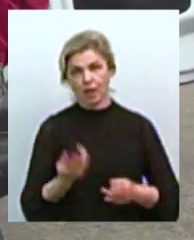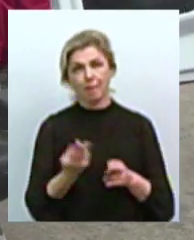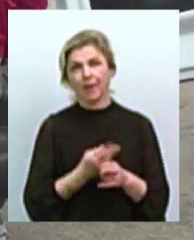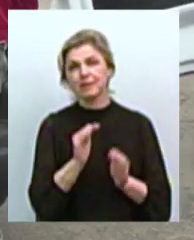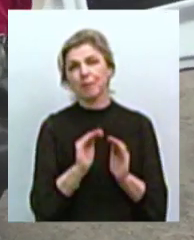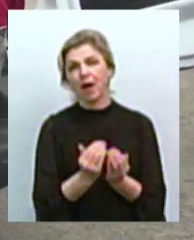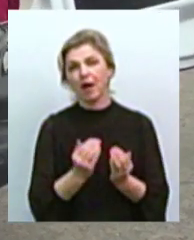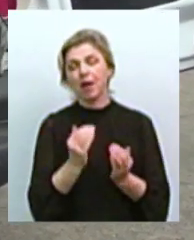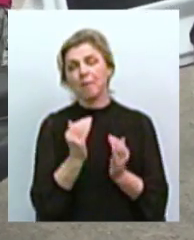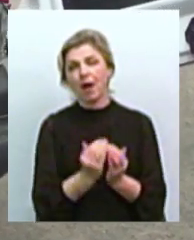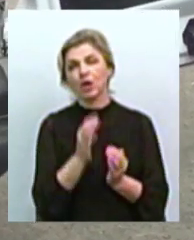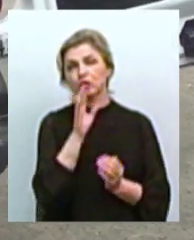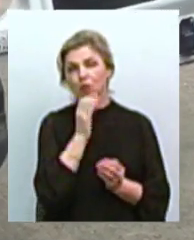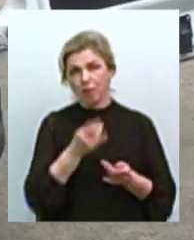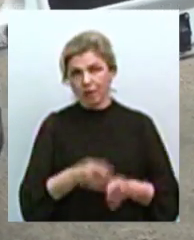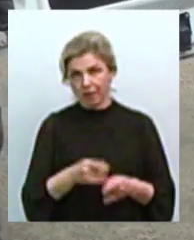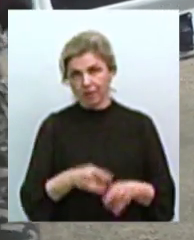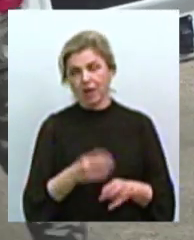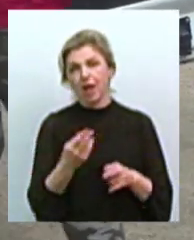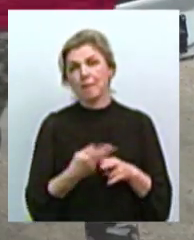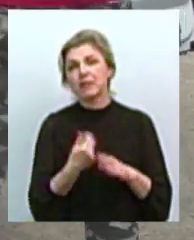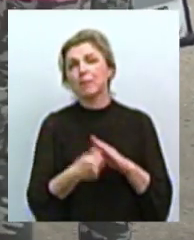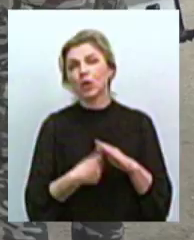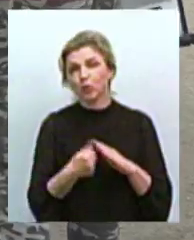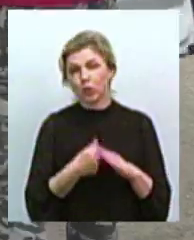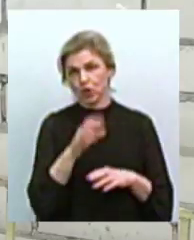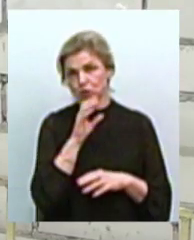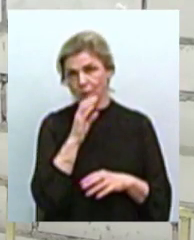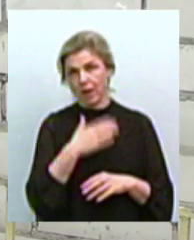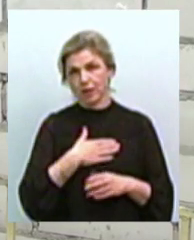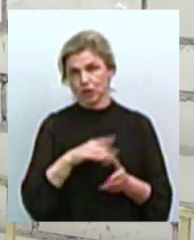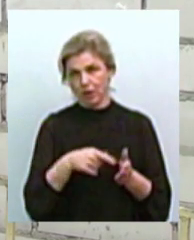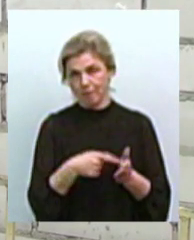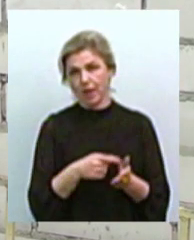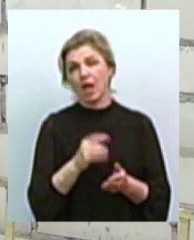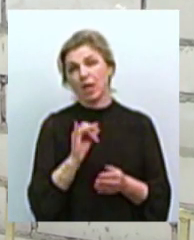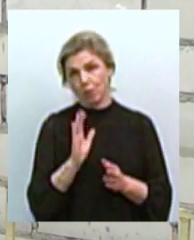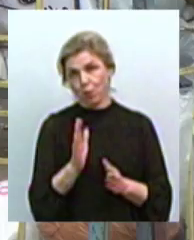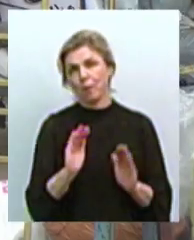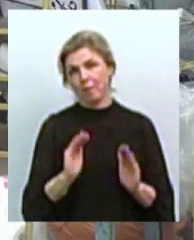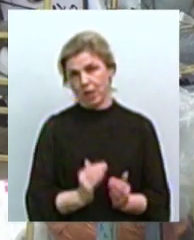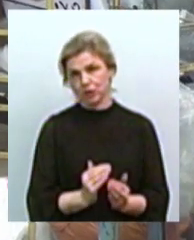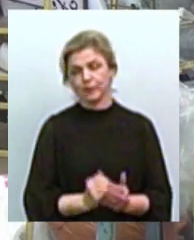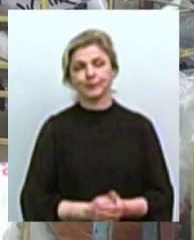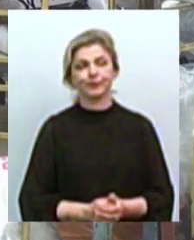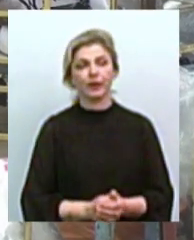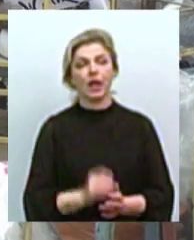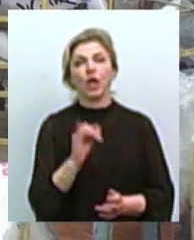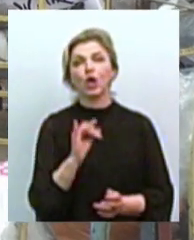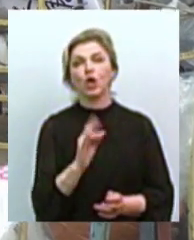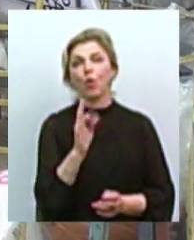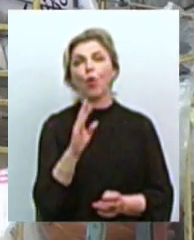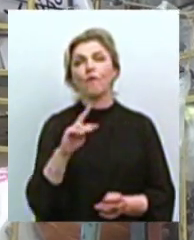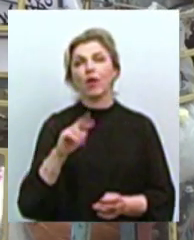безпритульних, непотрібних тварин в нашому місці. У всякому випадку їх буде менше. Ігор Коваль працює в